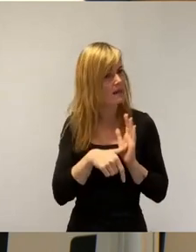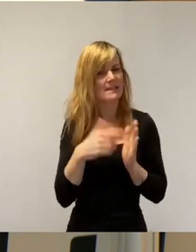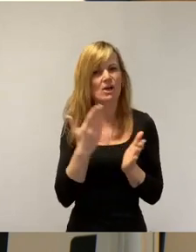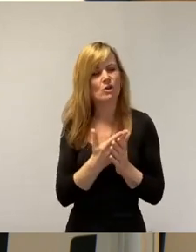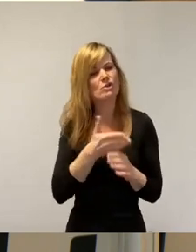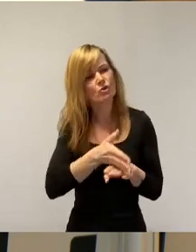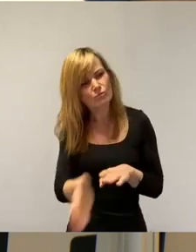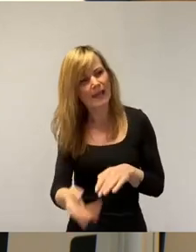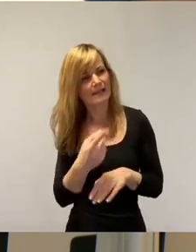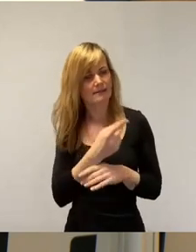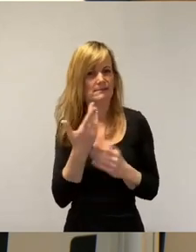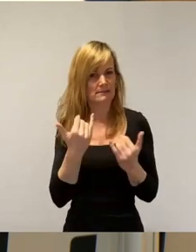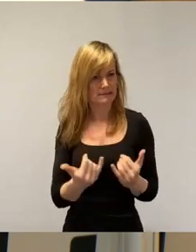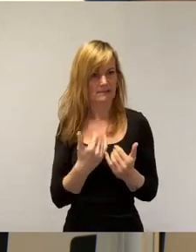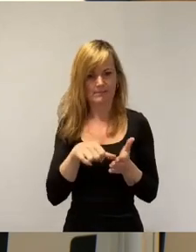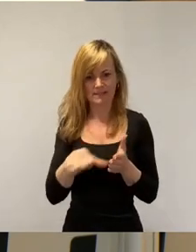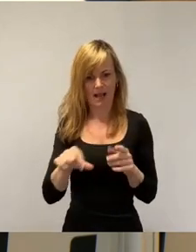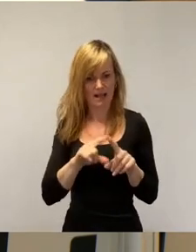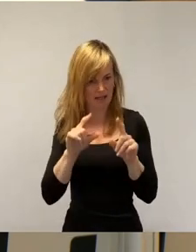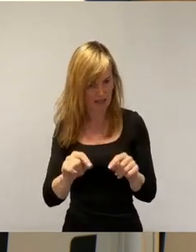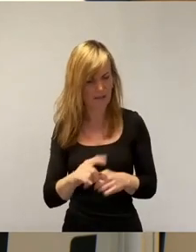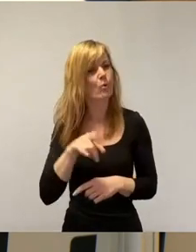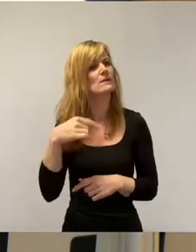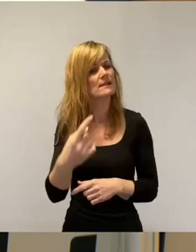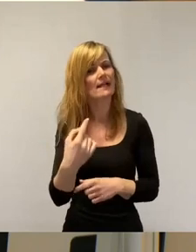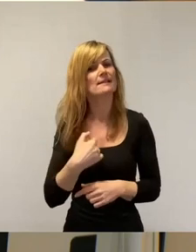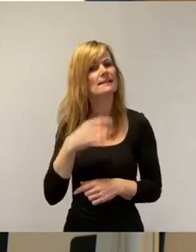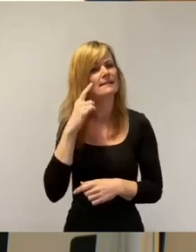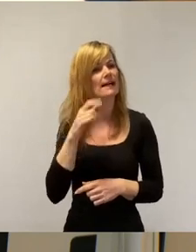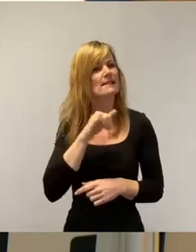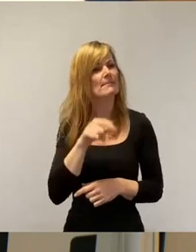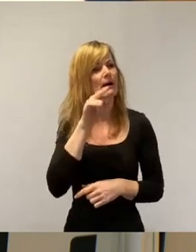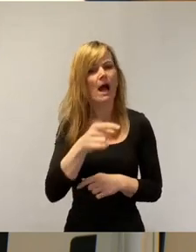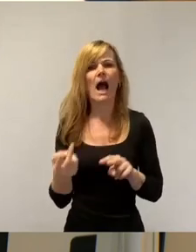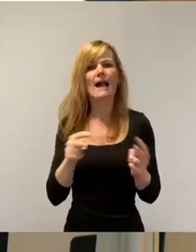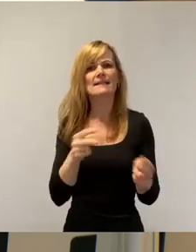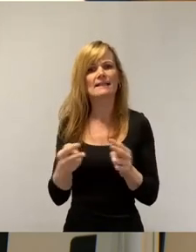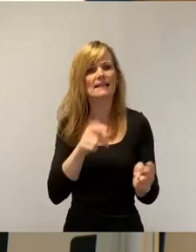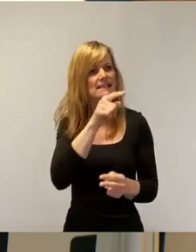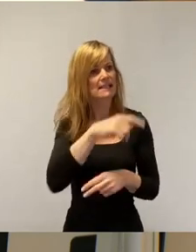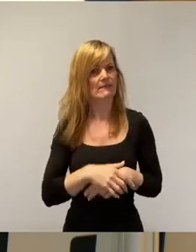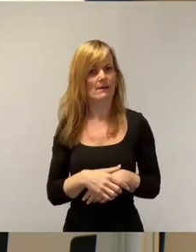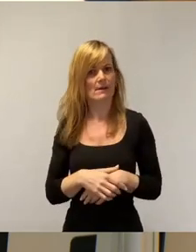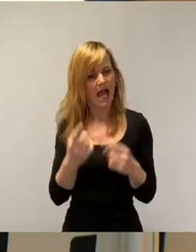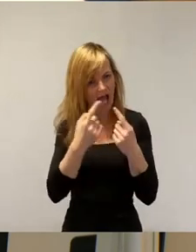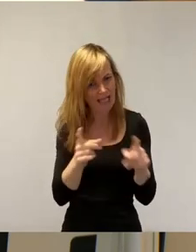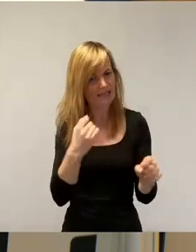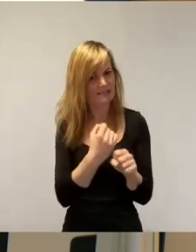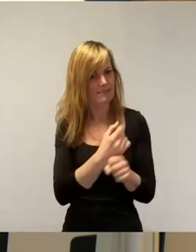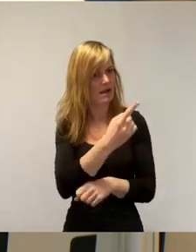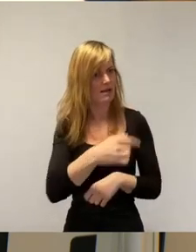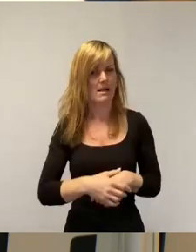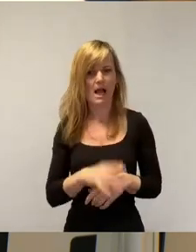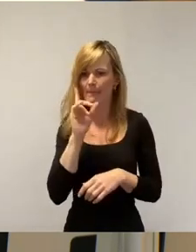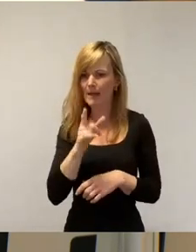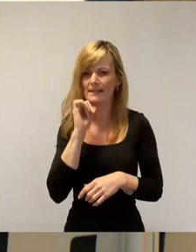Bezahlkarte. Und dann, ich dachte immer, Sie sind ja die Alternative. Ich dachte immer, Sie machen das anders. Aber nein, um es mal mit